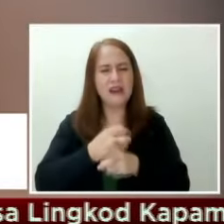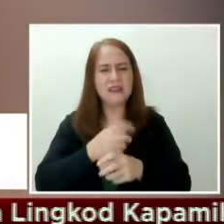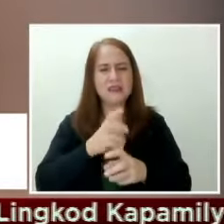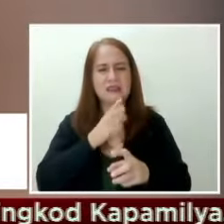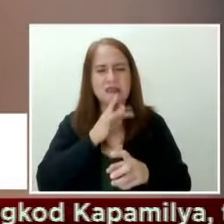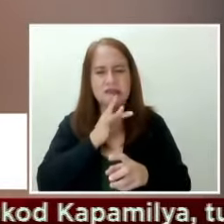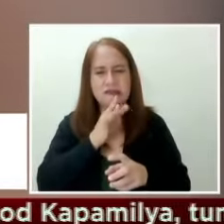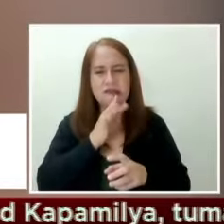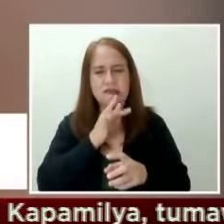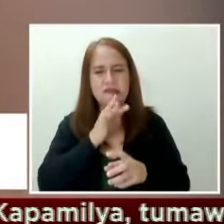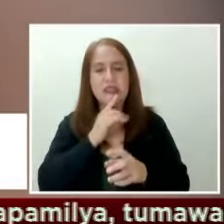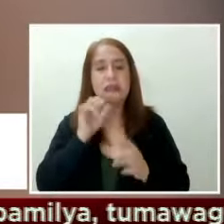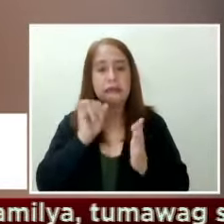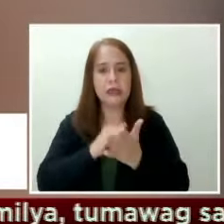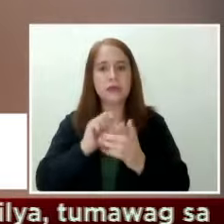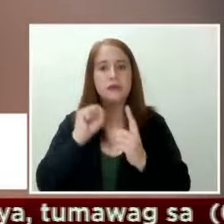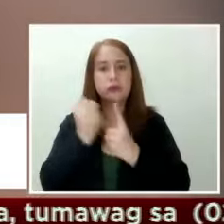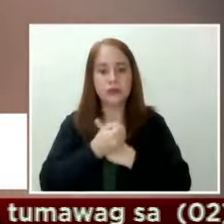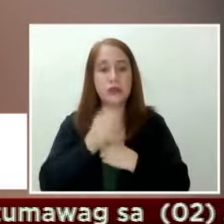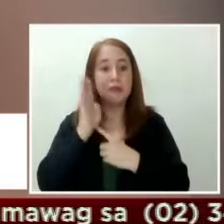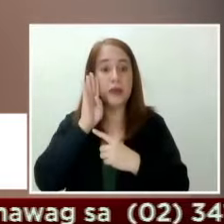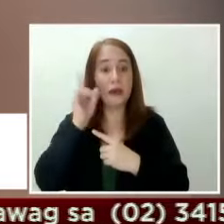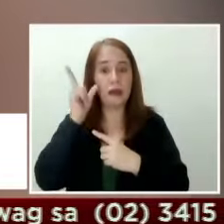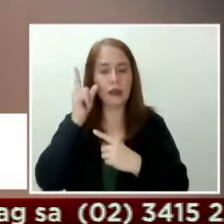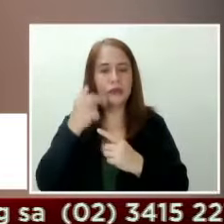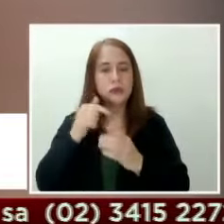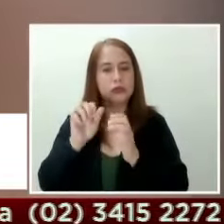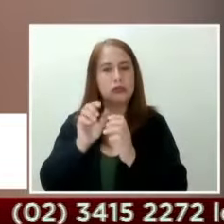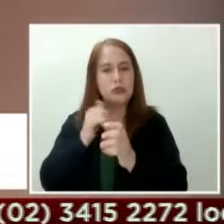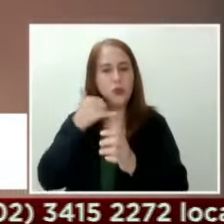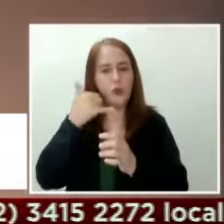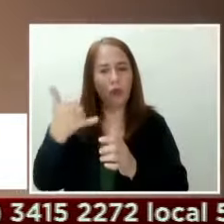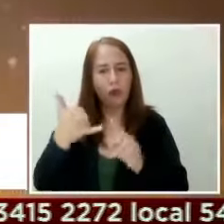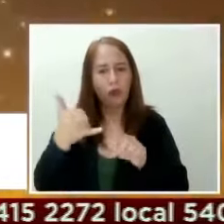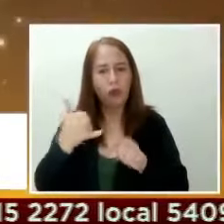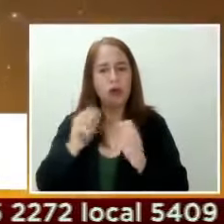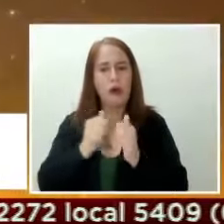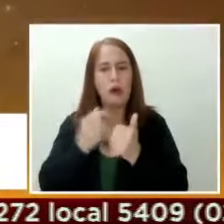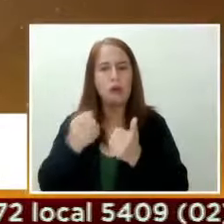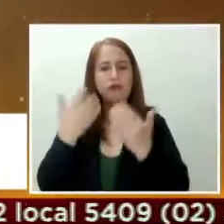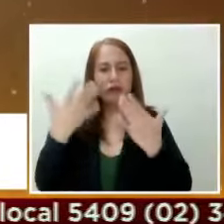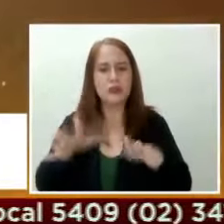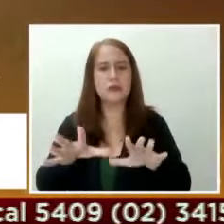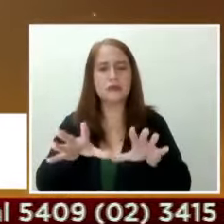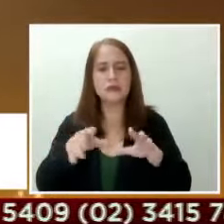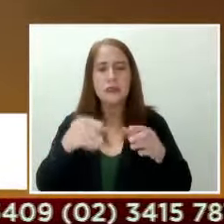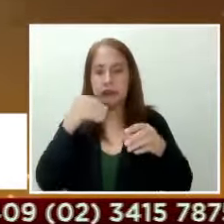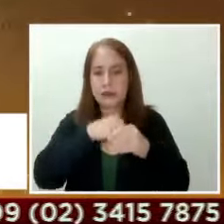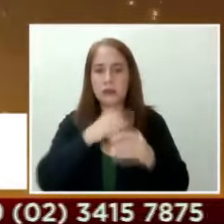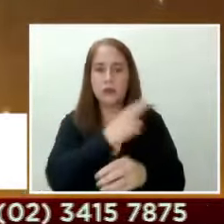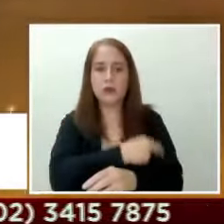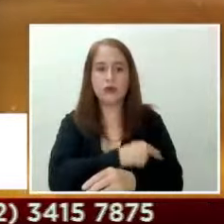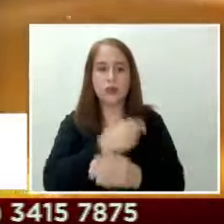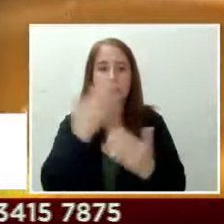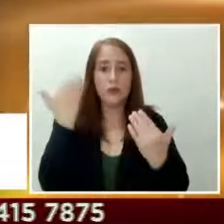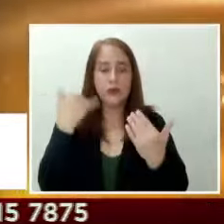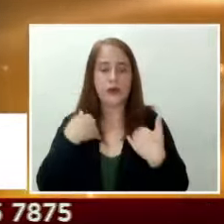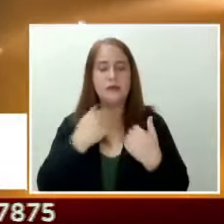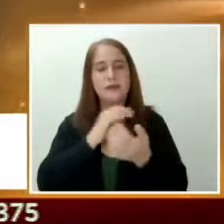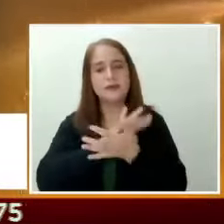Ganyan ang kondisyon ni Bianca Lapos nang kamustahin namin siya matapos maadmit sa ospital dahil sa COVID-19.